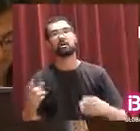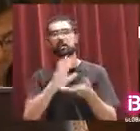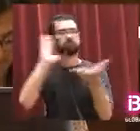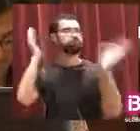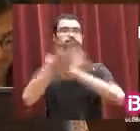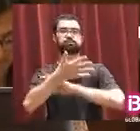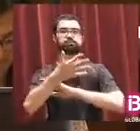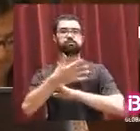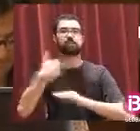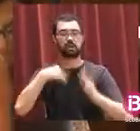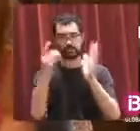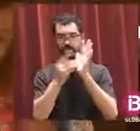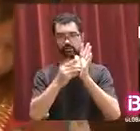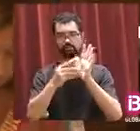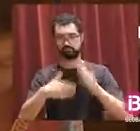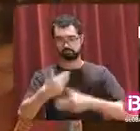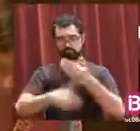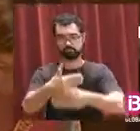part de la Conselleria de Medi Ambient. Moltíssimes gràcies.